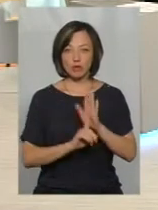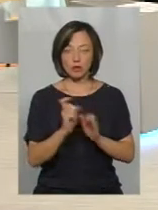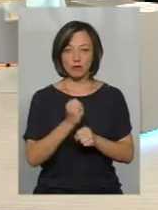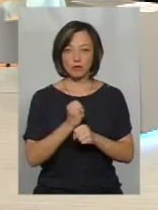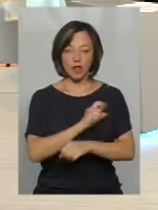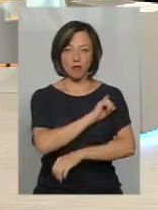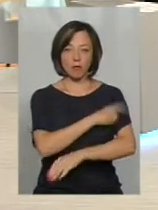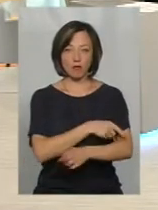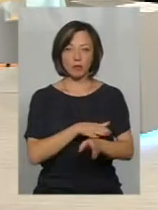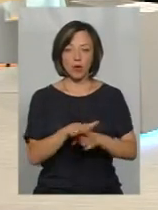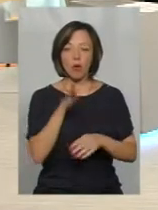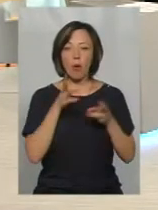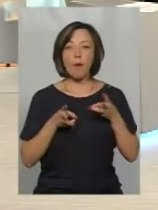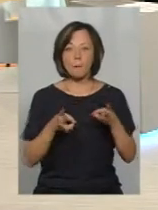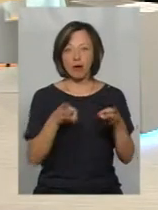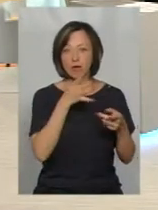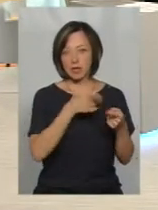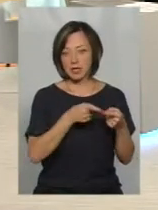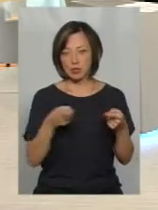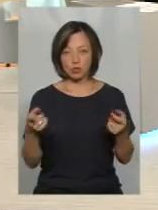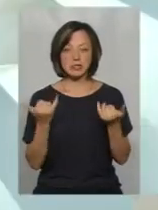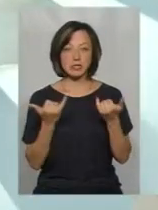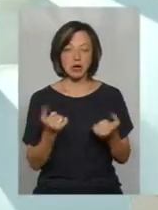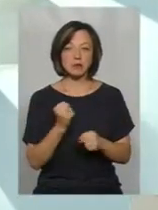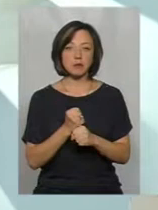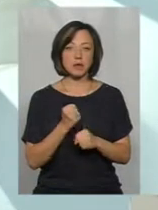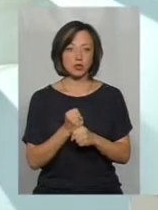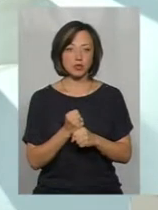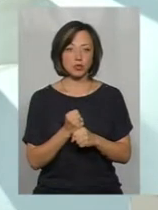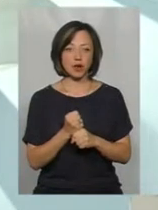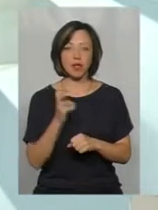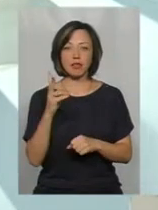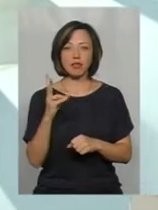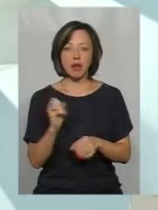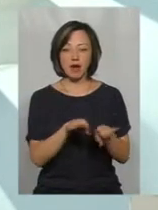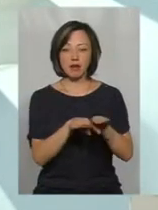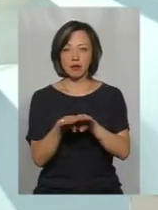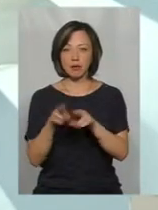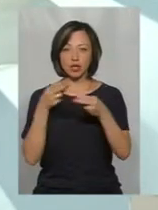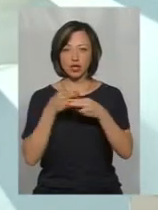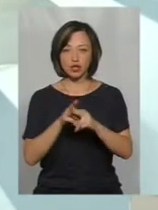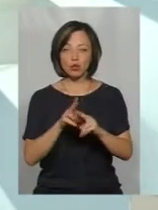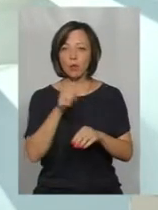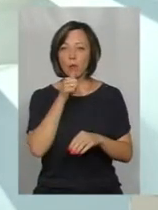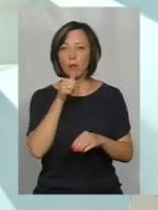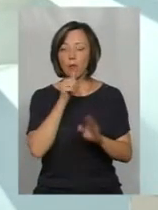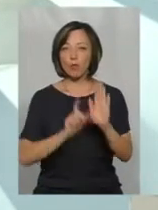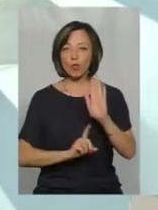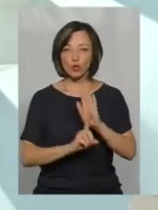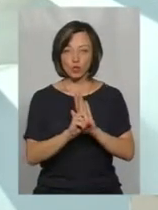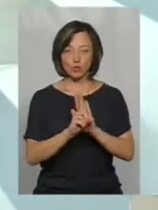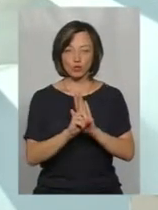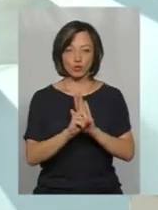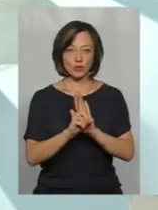опалювальний сезон. Зараз вона працює на етапі технологічного пуску. З запущення